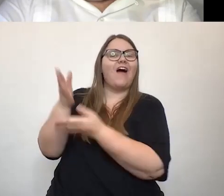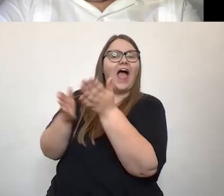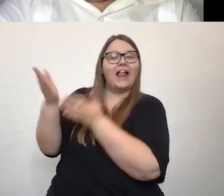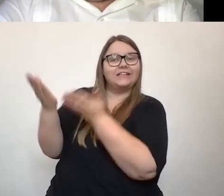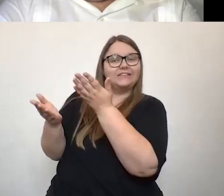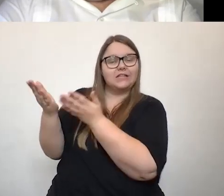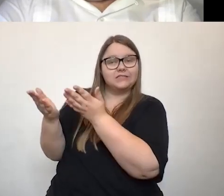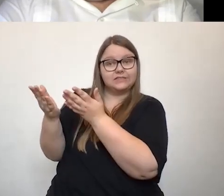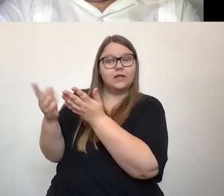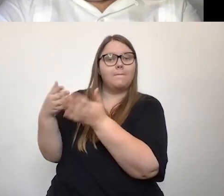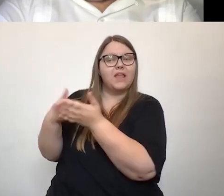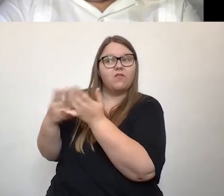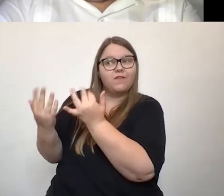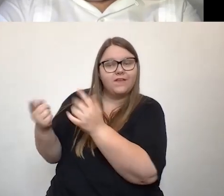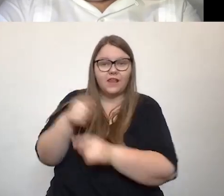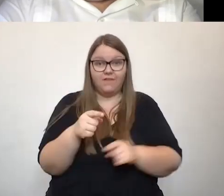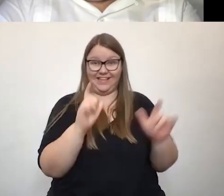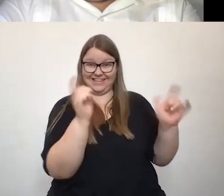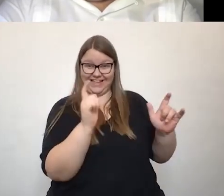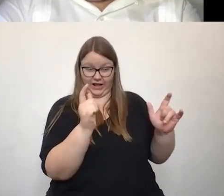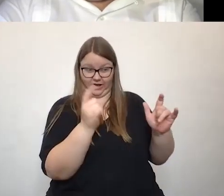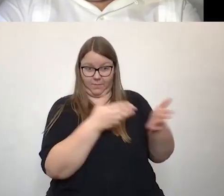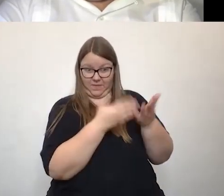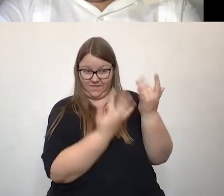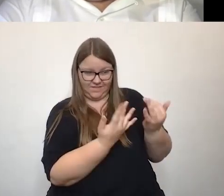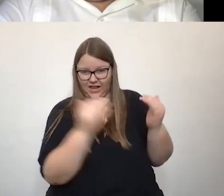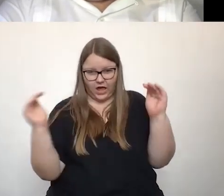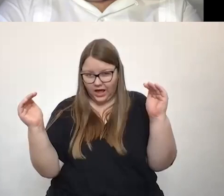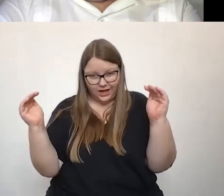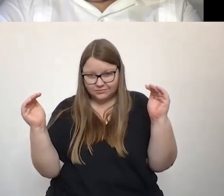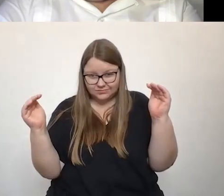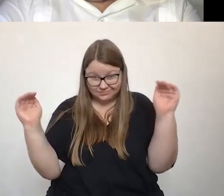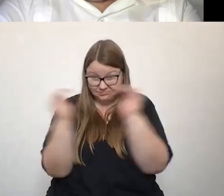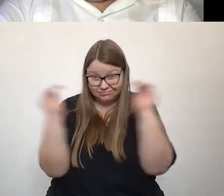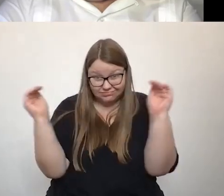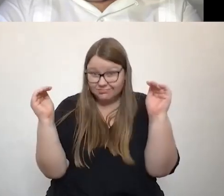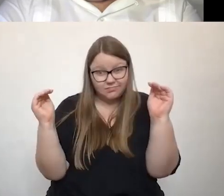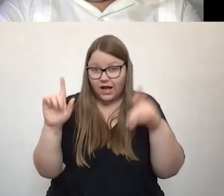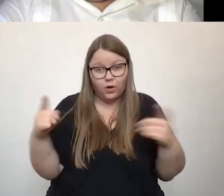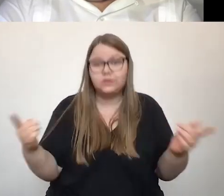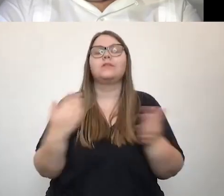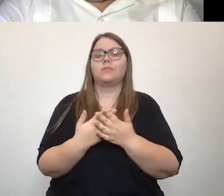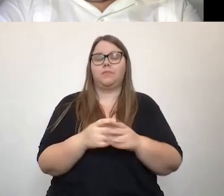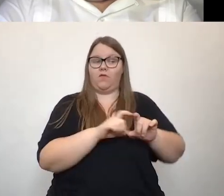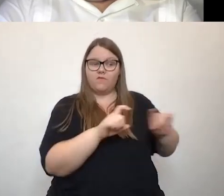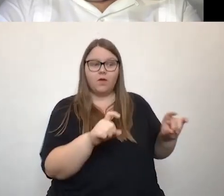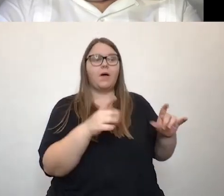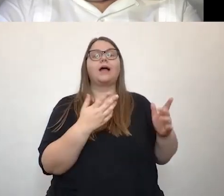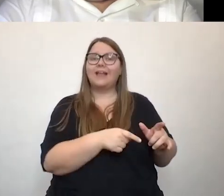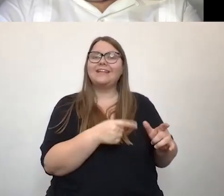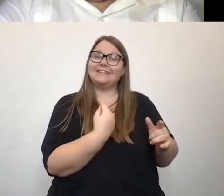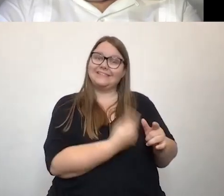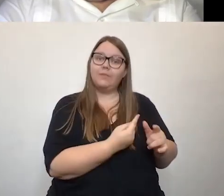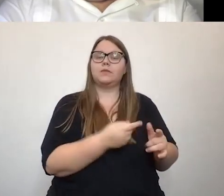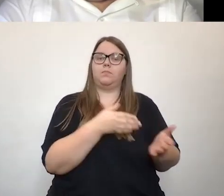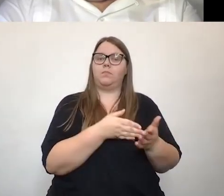Also das ist einfach immer noch ein Ziel, auch für unsere Parteien, für Unternehmen, eben auch in der Beförderung, da mehr Menschen mit Behinderung selber auch in